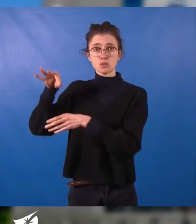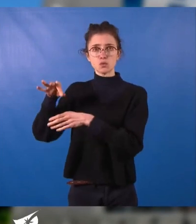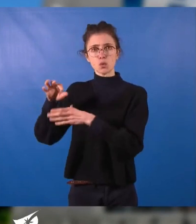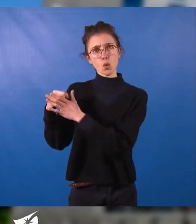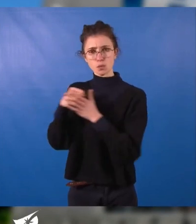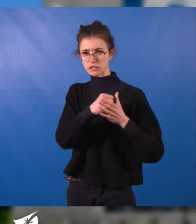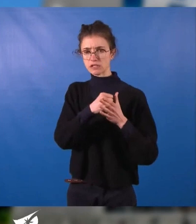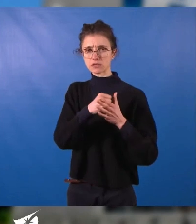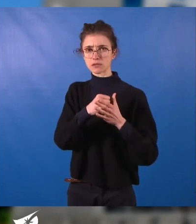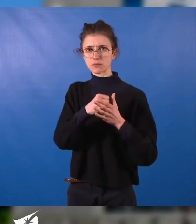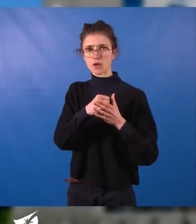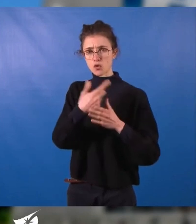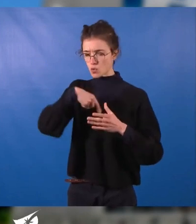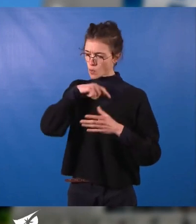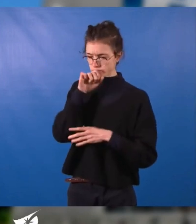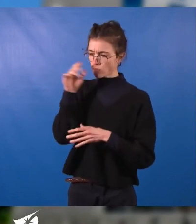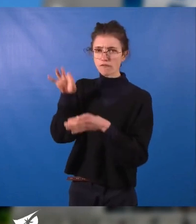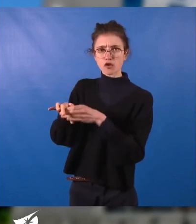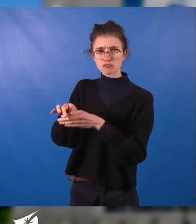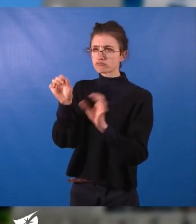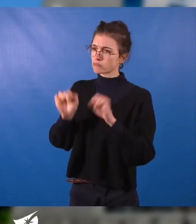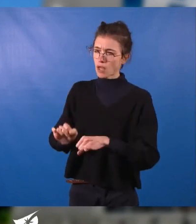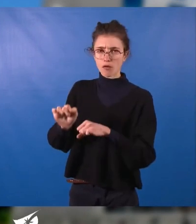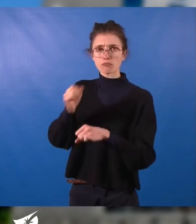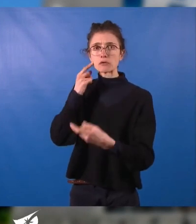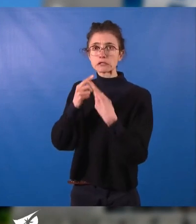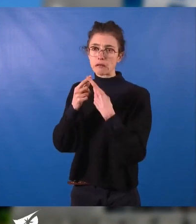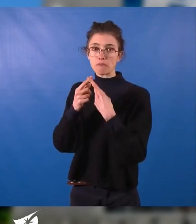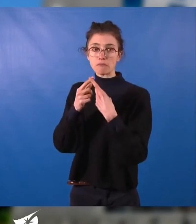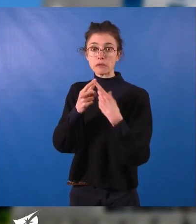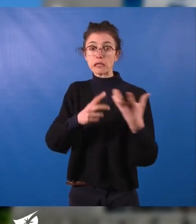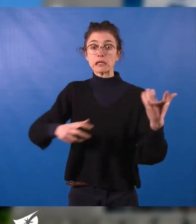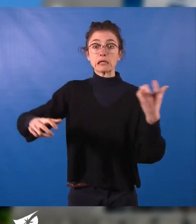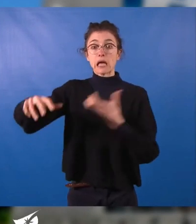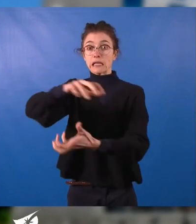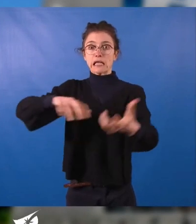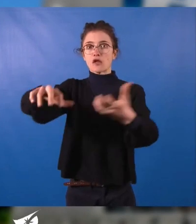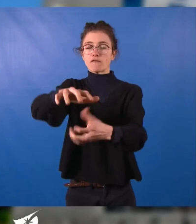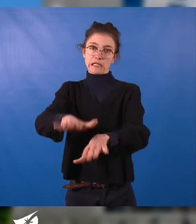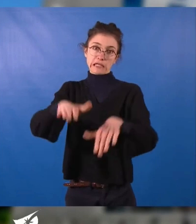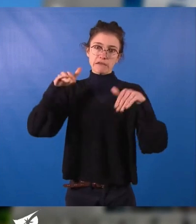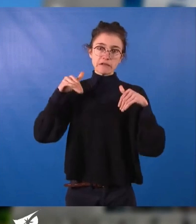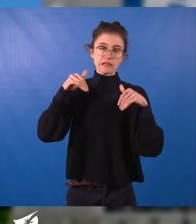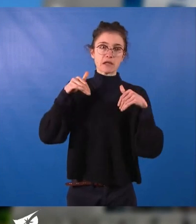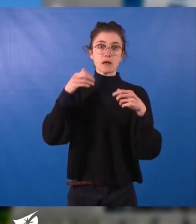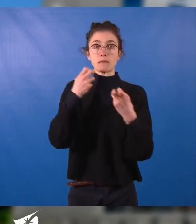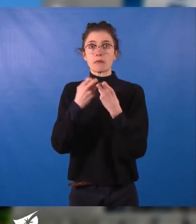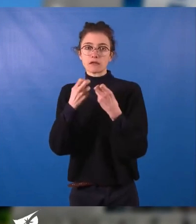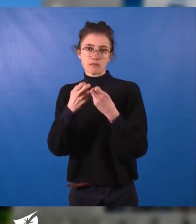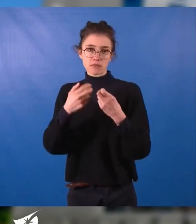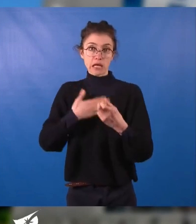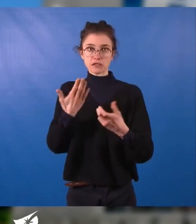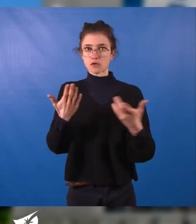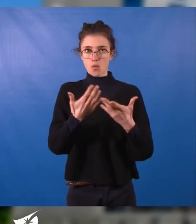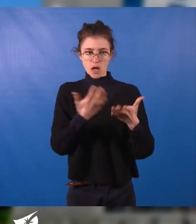d'ouvrages post-catastrophe coûteux, type bassins de rétention ou renforcement de digues à la seule charge de notre